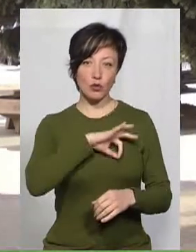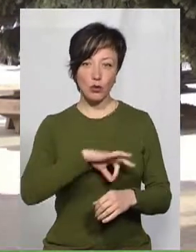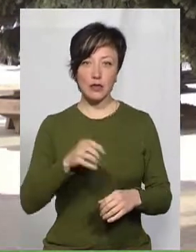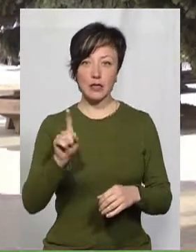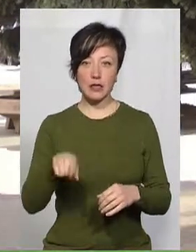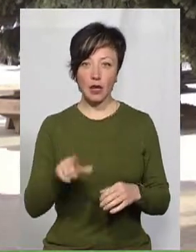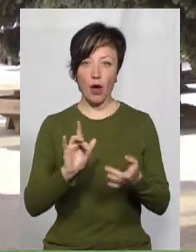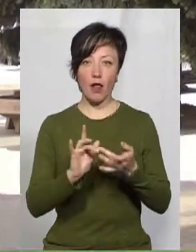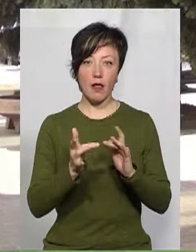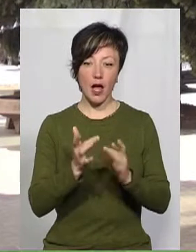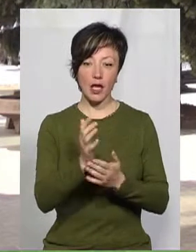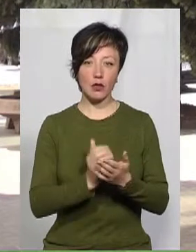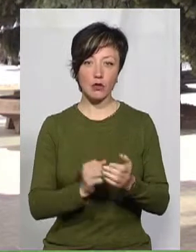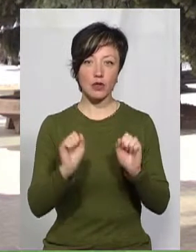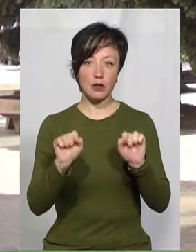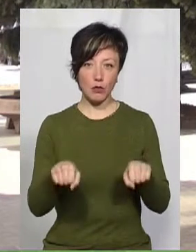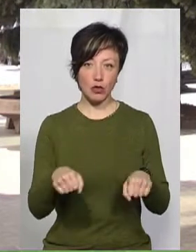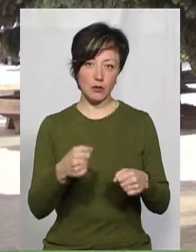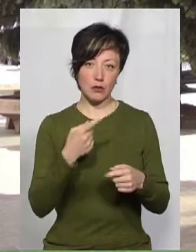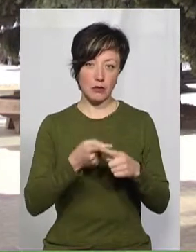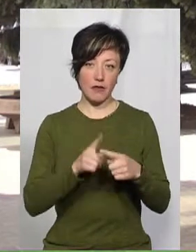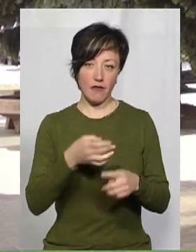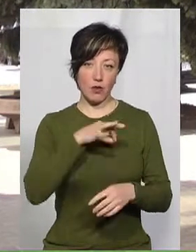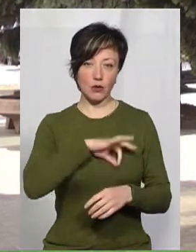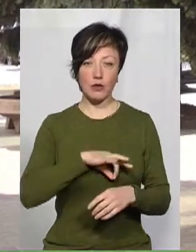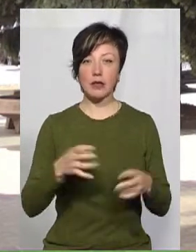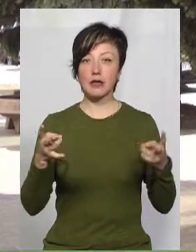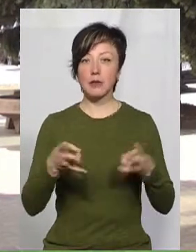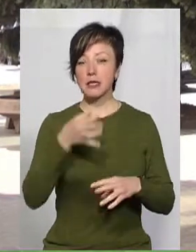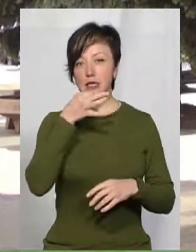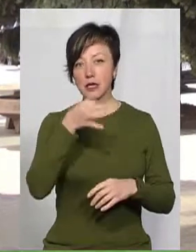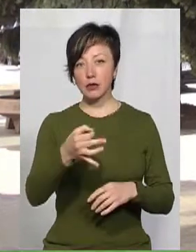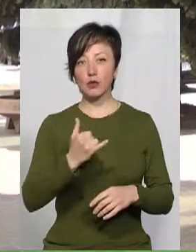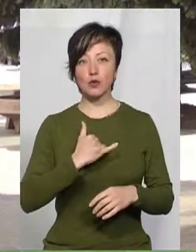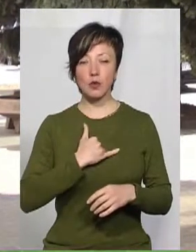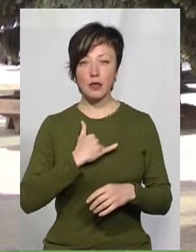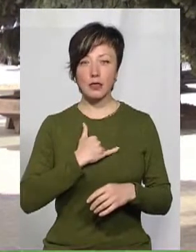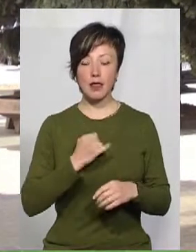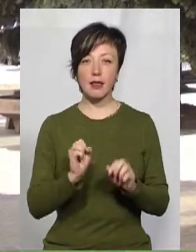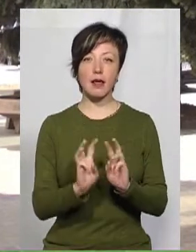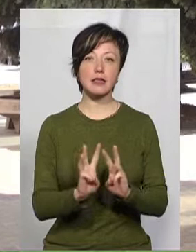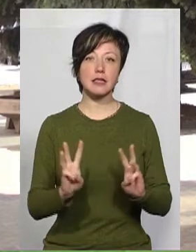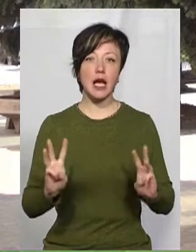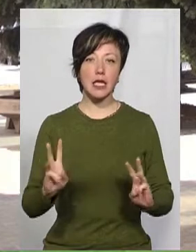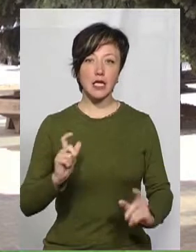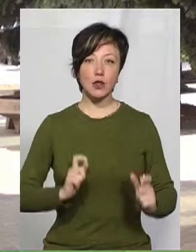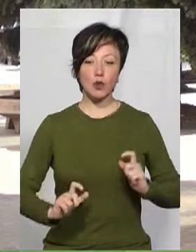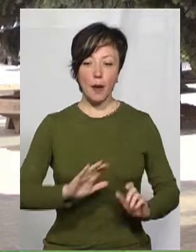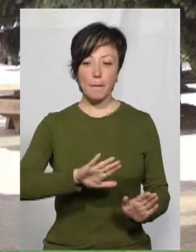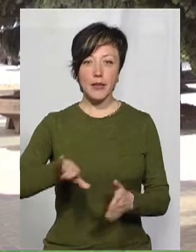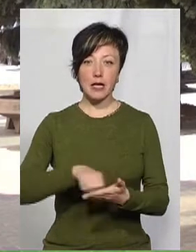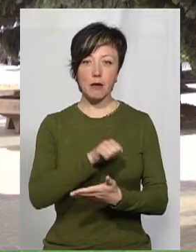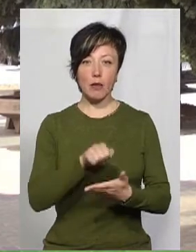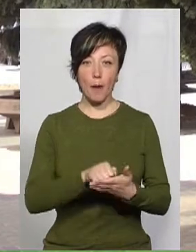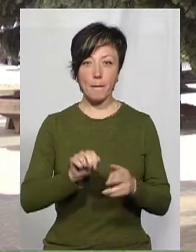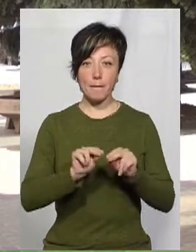ті онлайн-ресурси, які ми можемо також послуговуватися. Також варто зазначити, що у нас на сайті інституту післядипломної педагогічної